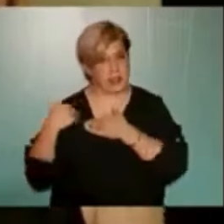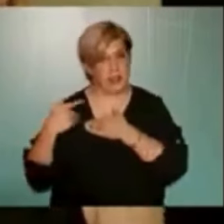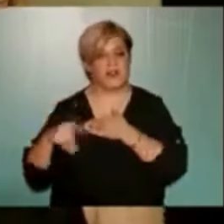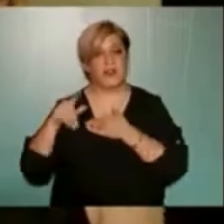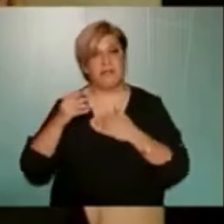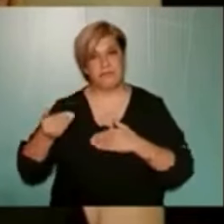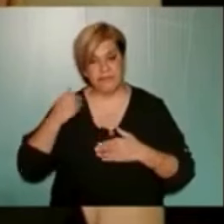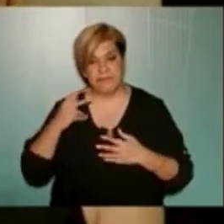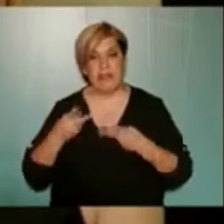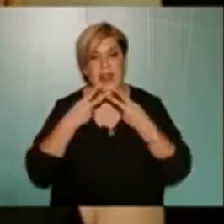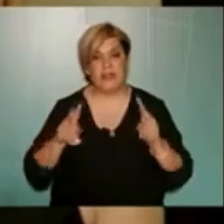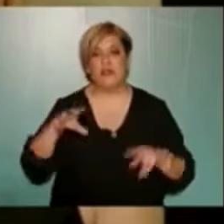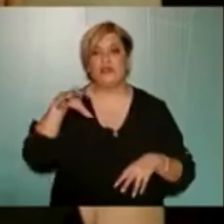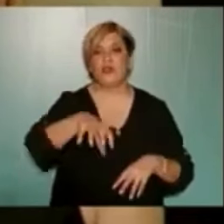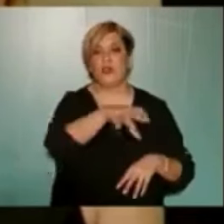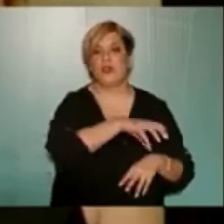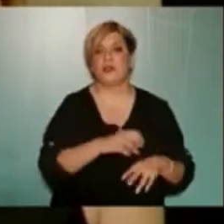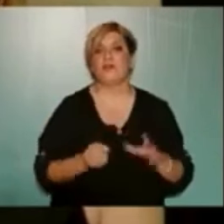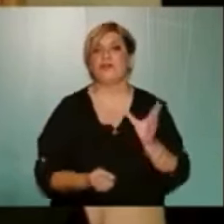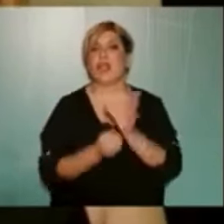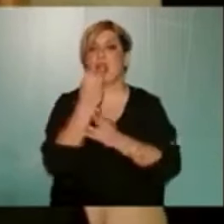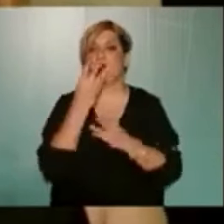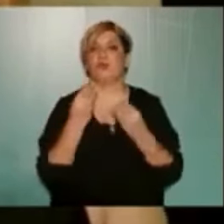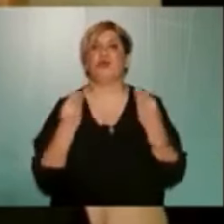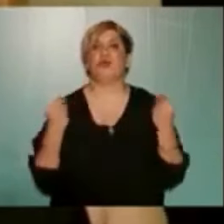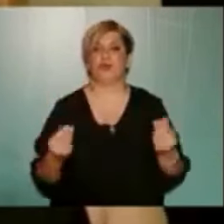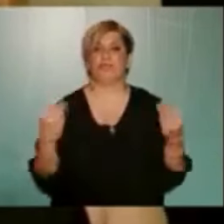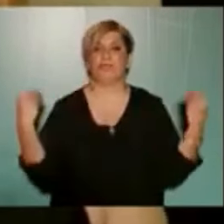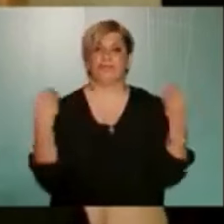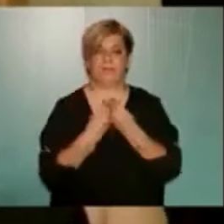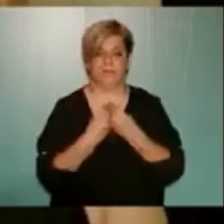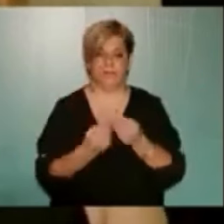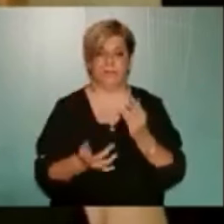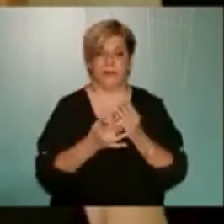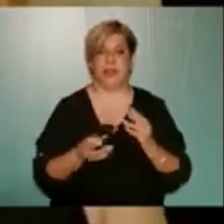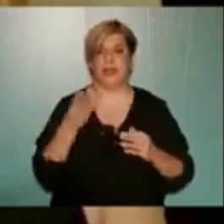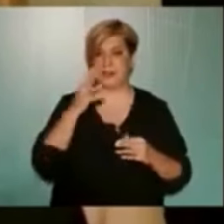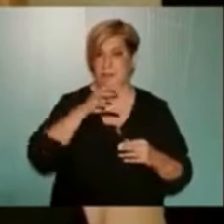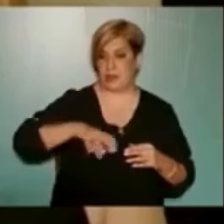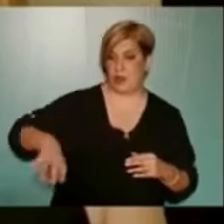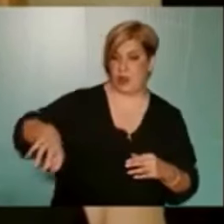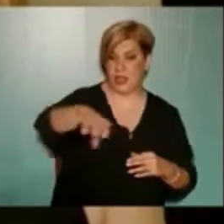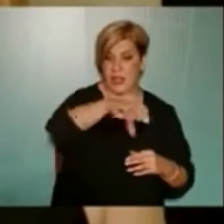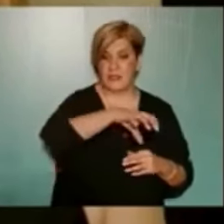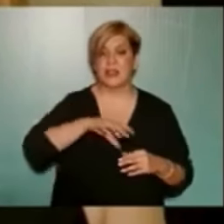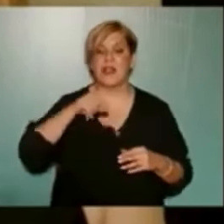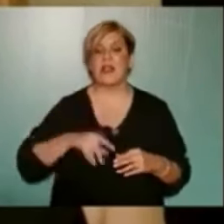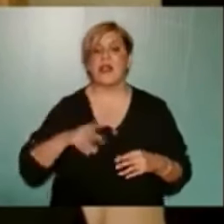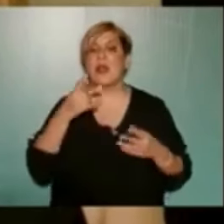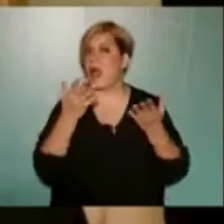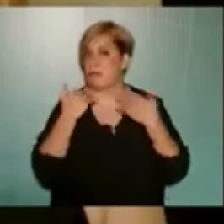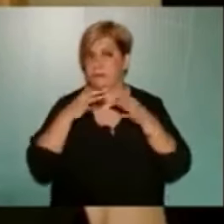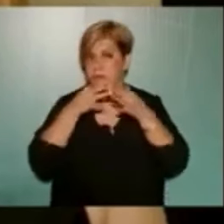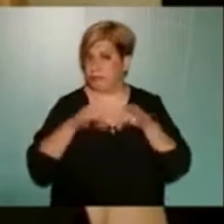προνόησε να ανοίξει ελεύθερους χώρους με σύγχρονες προδιαγραφές και στις τρεις ενορίες της περιοχής που ξέμειναν από